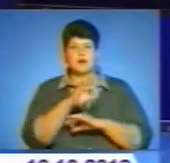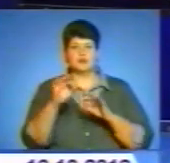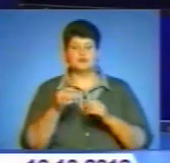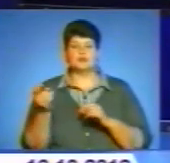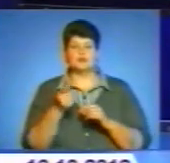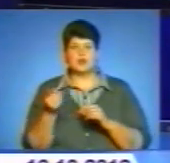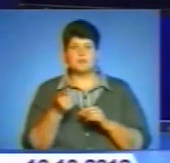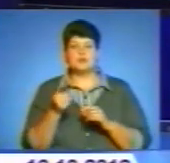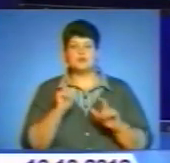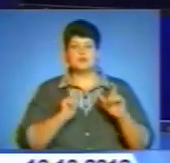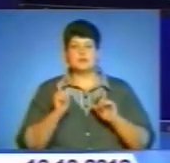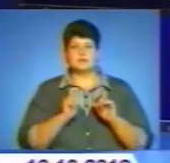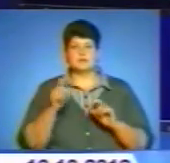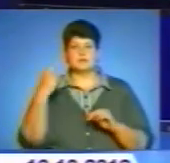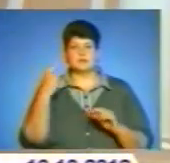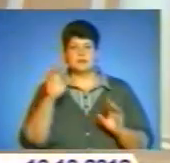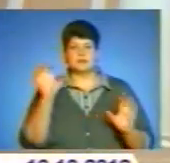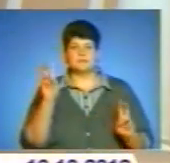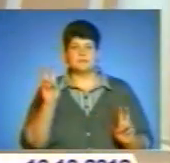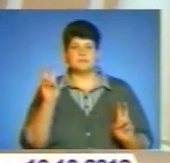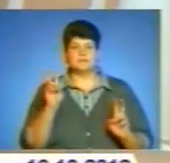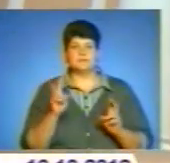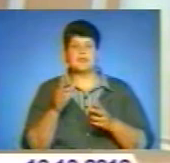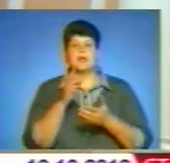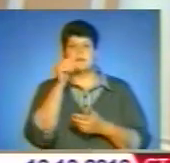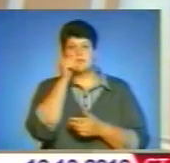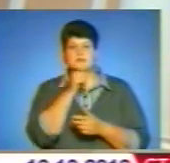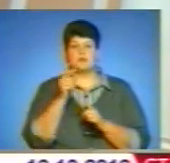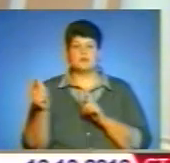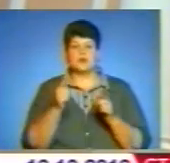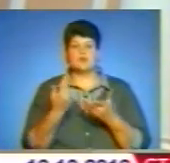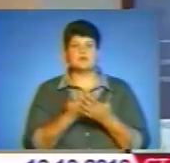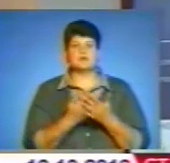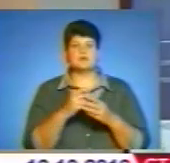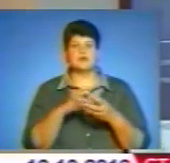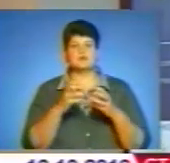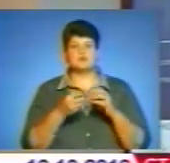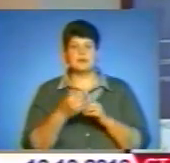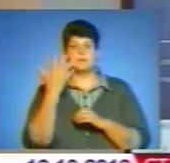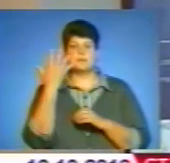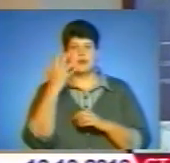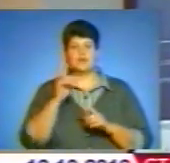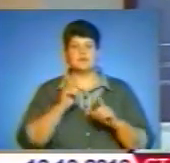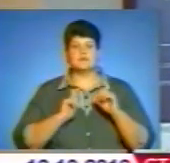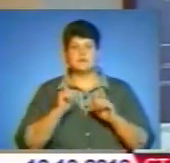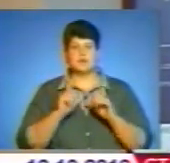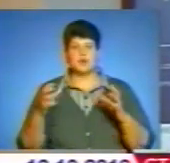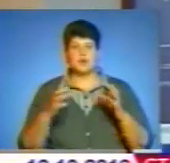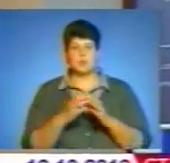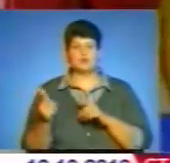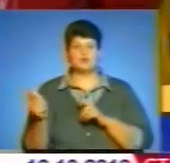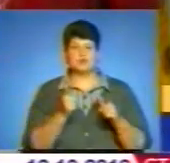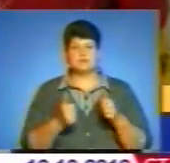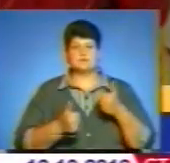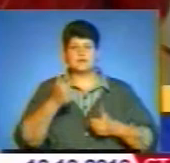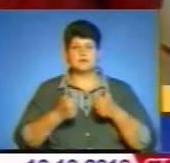Вперше в Україні стартував фестиваль «Студентська доба», який проходить у рамках проєкту «Тернопіль. Студентська столиці України». Деталі дивіться у